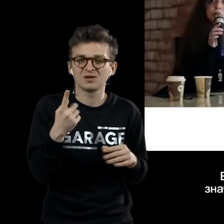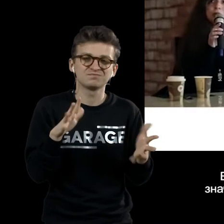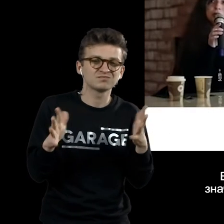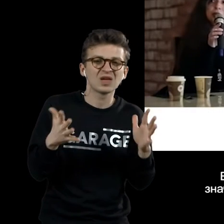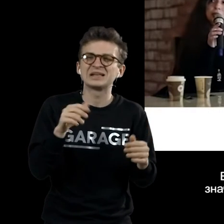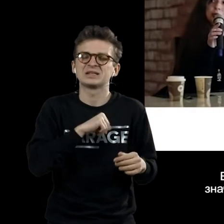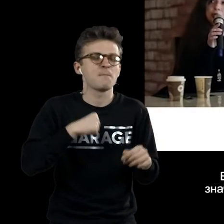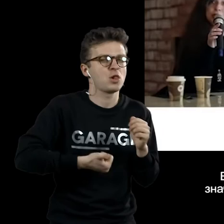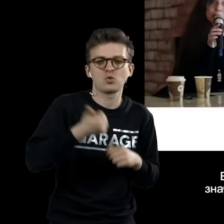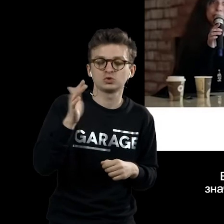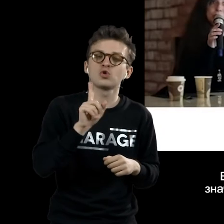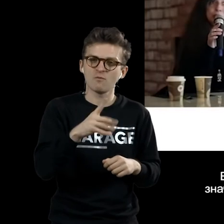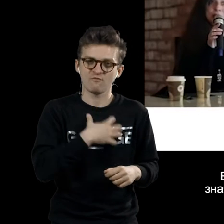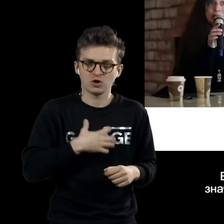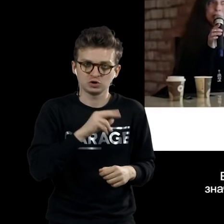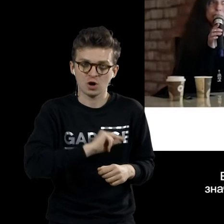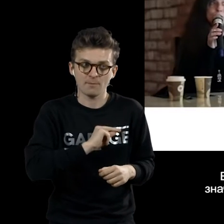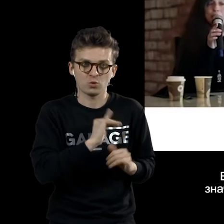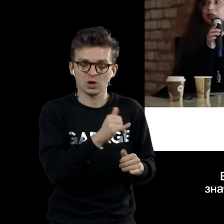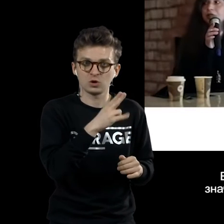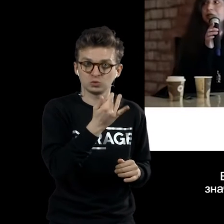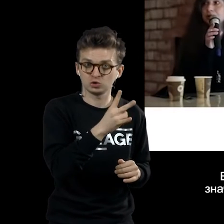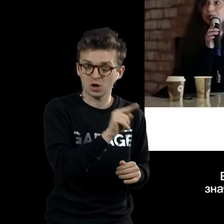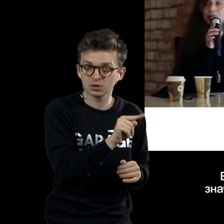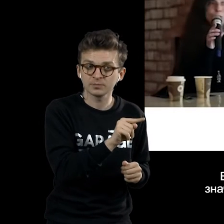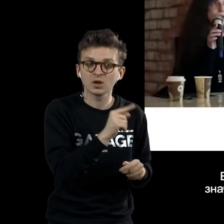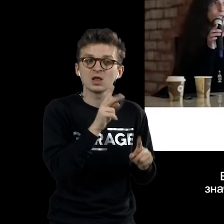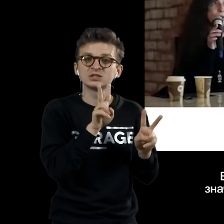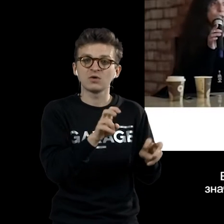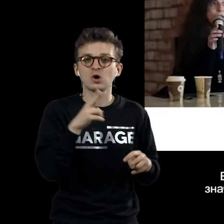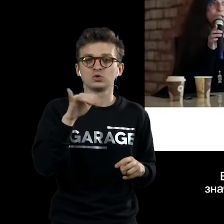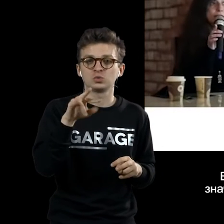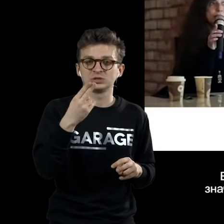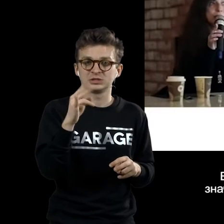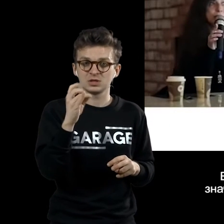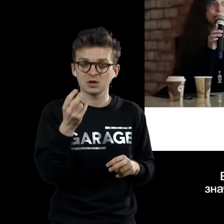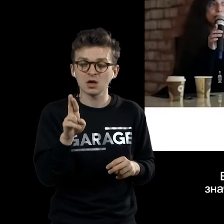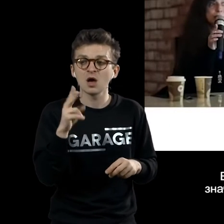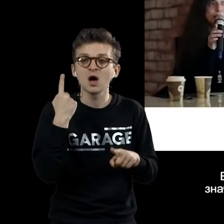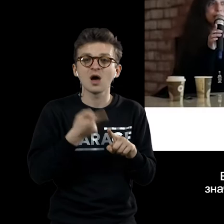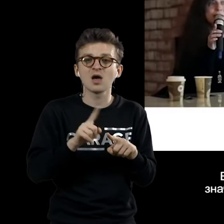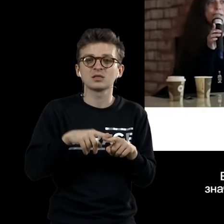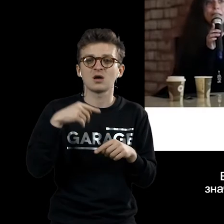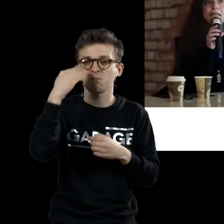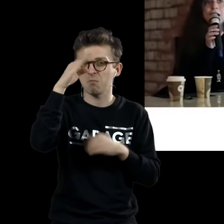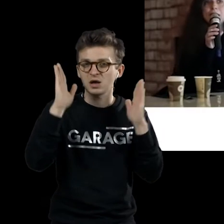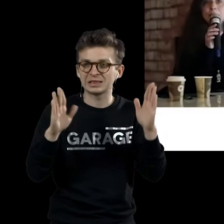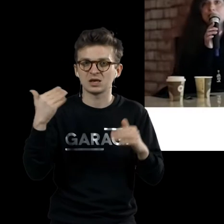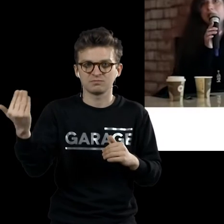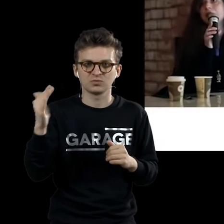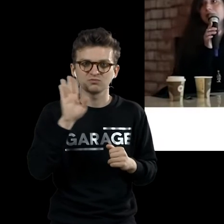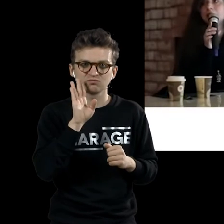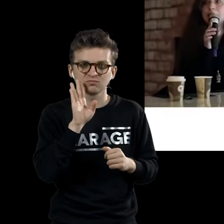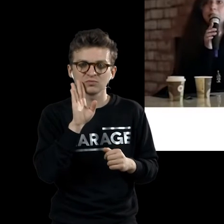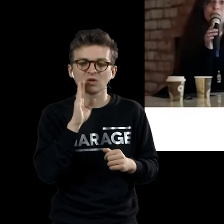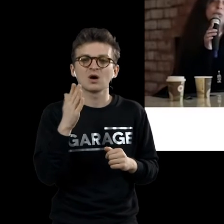Еще одна, не очень, может быть, не самая лучшая, но достаточно значимая работа для Дюшана, она называется «Дульцинея». Это